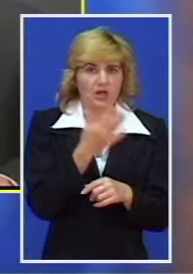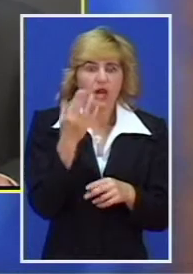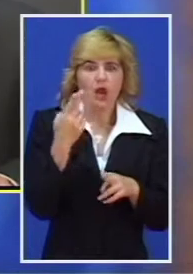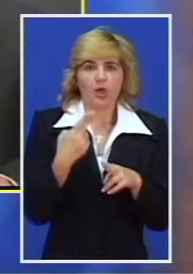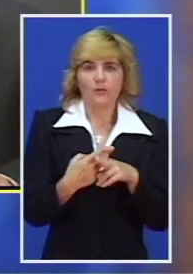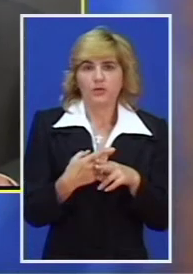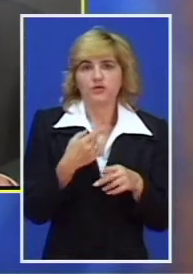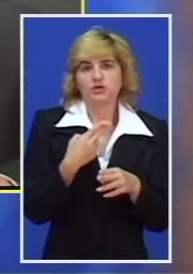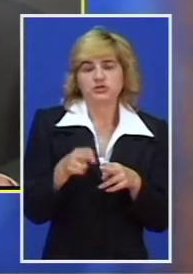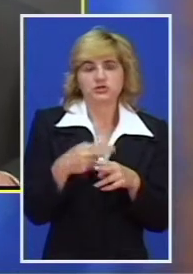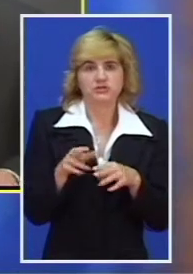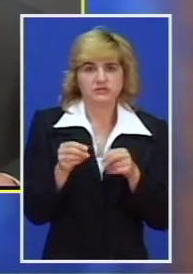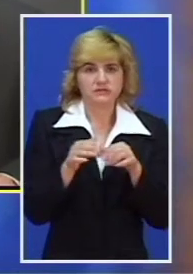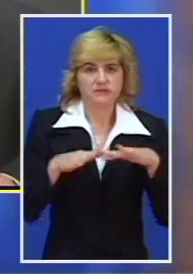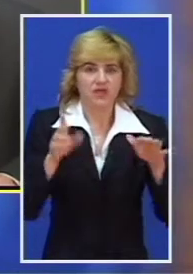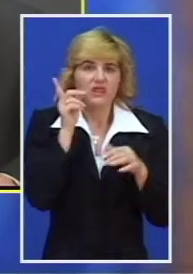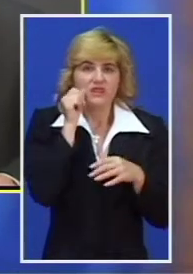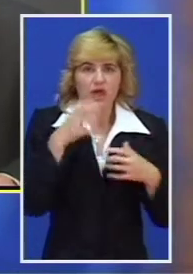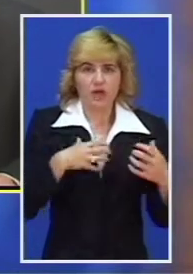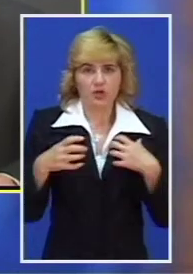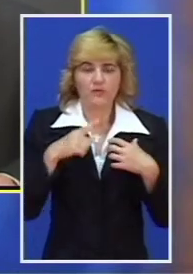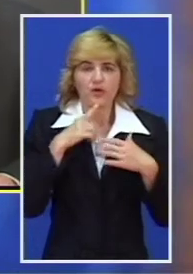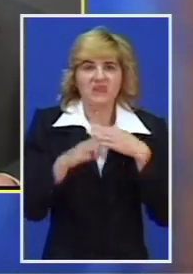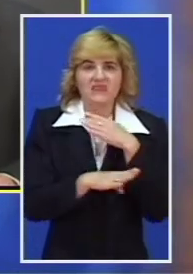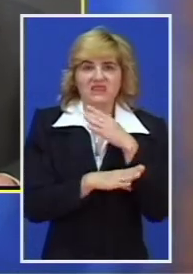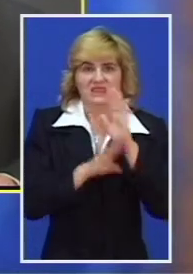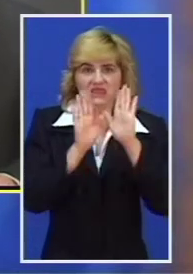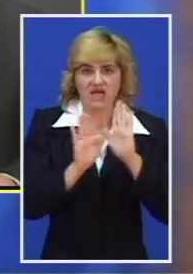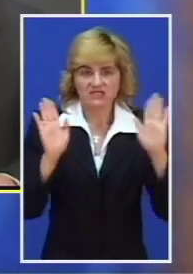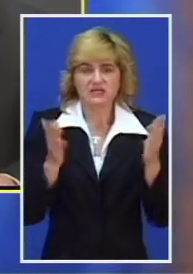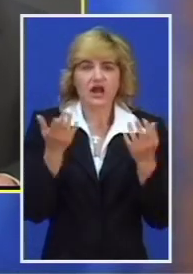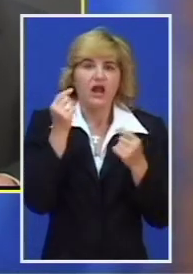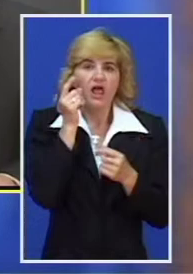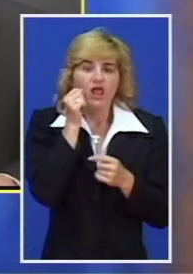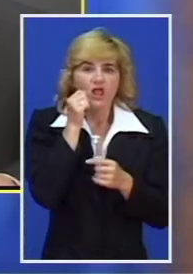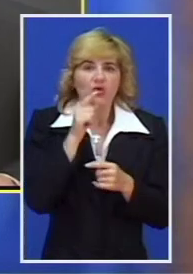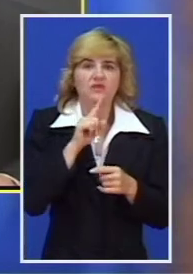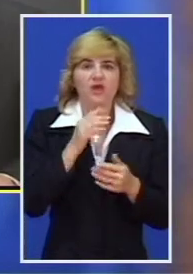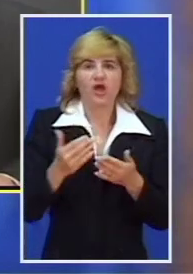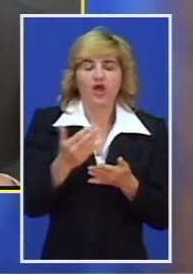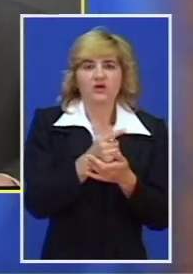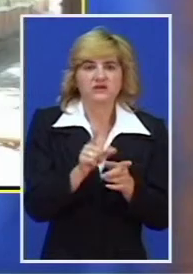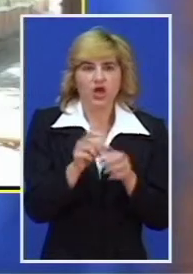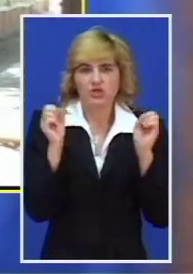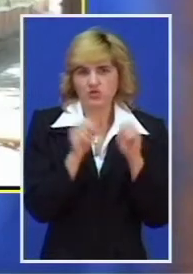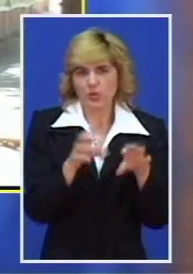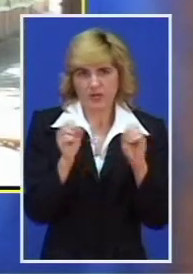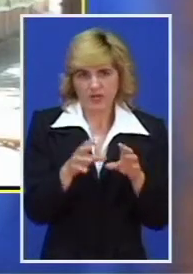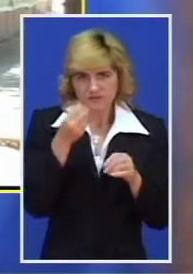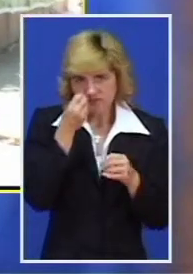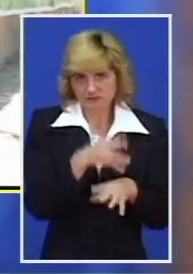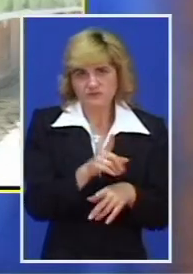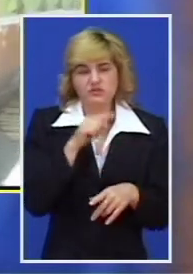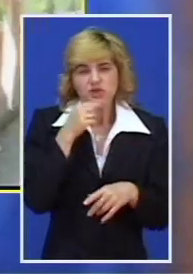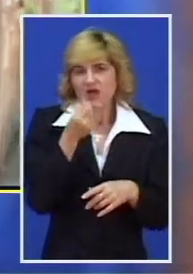očistila prostor kod Narodnog pozorišta koji je ograđen daskama, ali i nesavesni građani i dalje ga koriste kao dilju deponiju. Smeće i